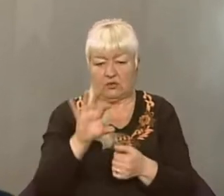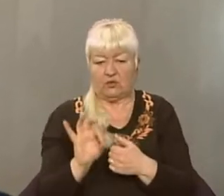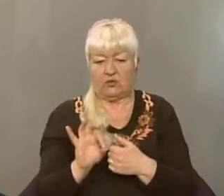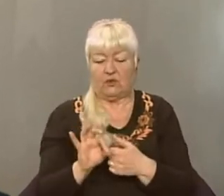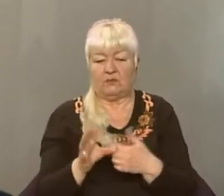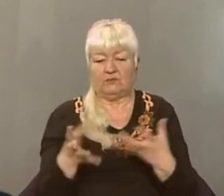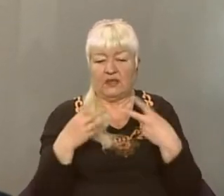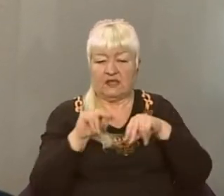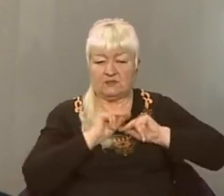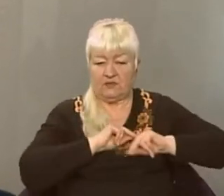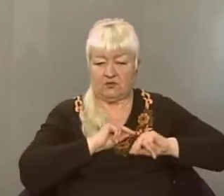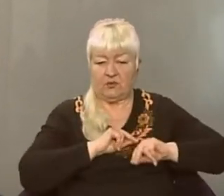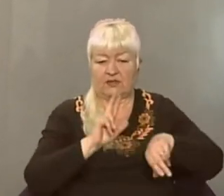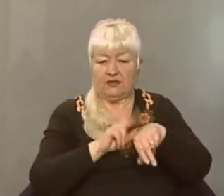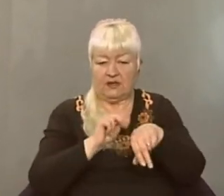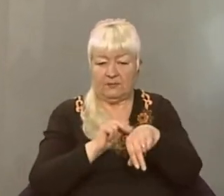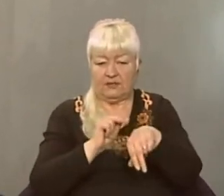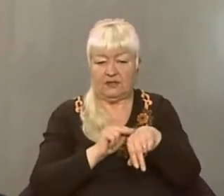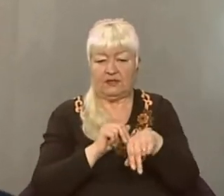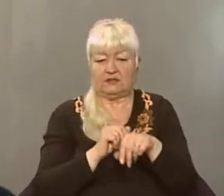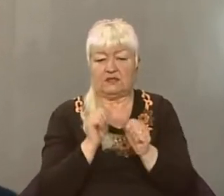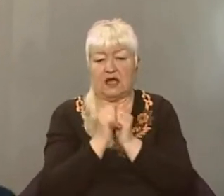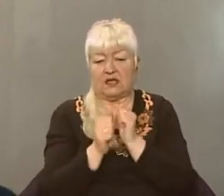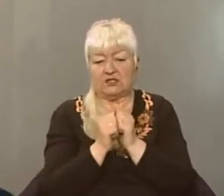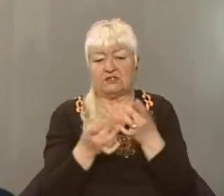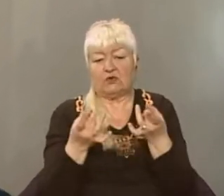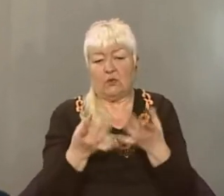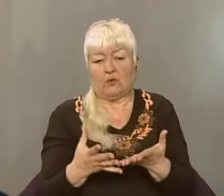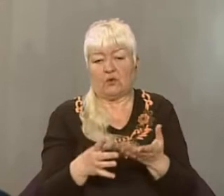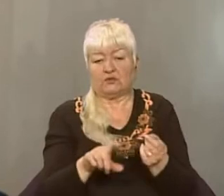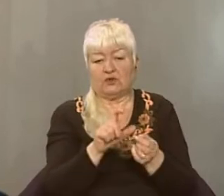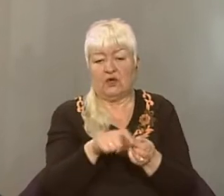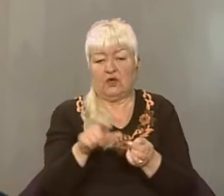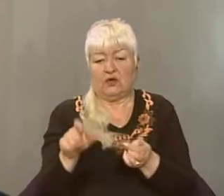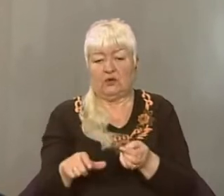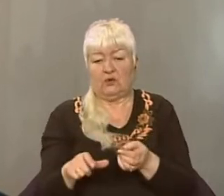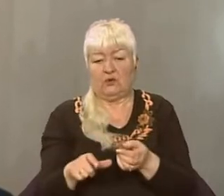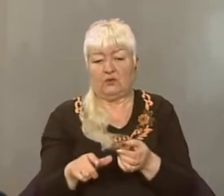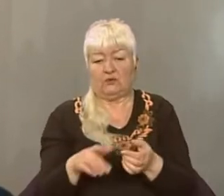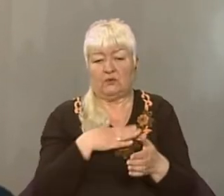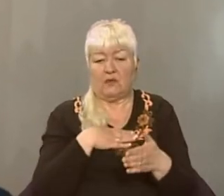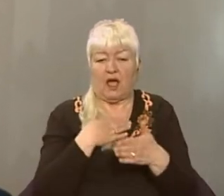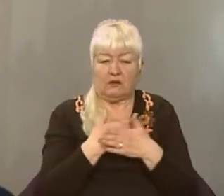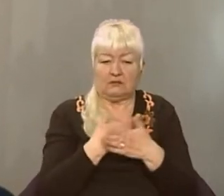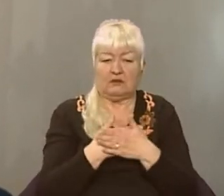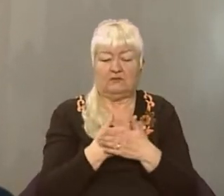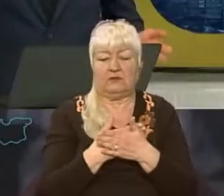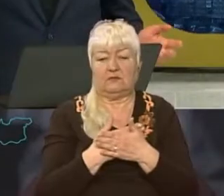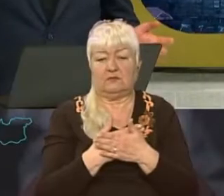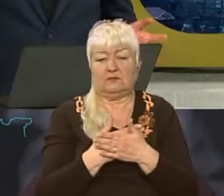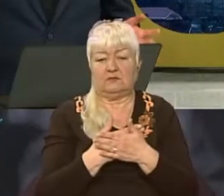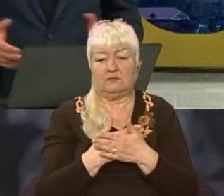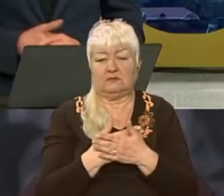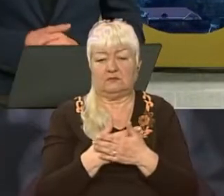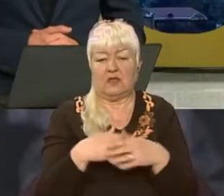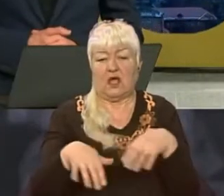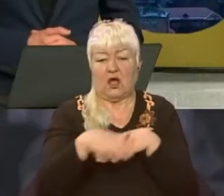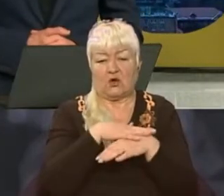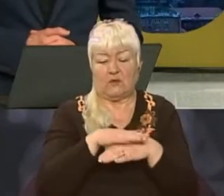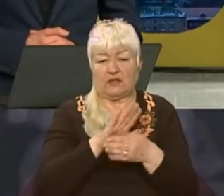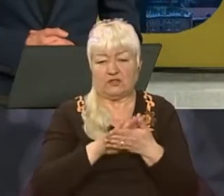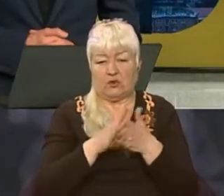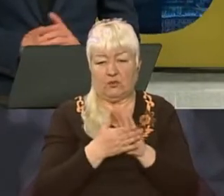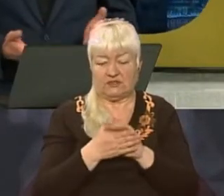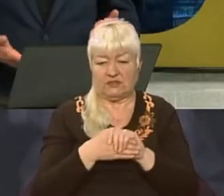операції, співробітникам правоохоронних органів, а часто просто людям з активною громадською позицією. Ну і